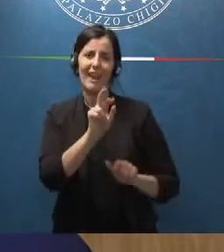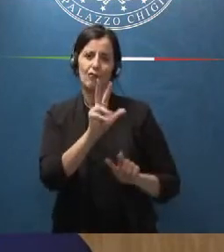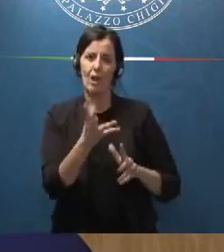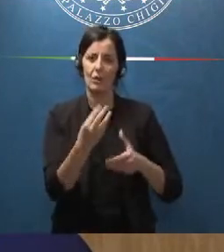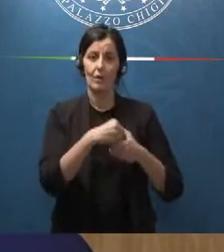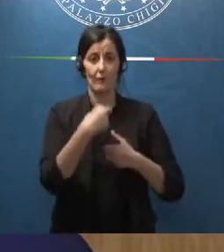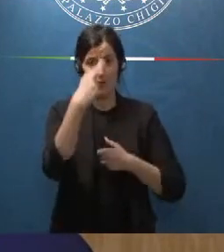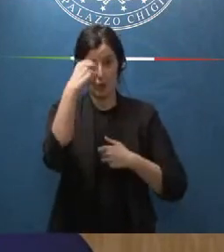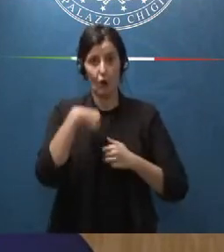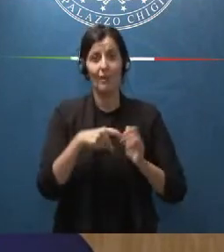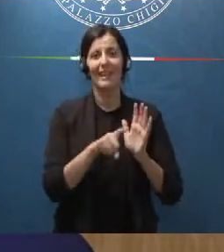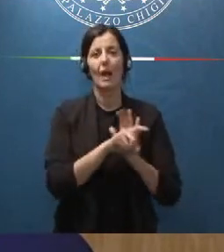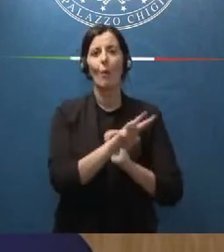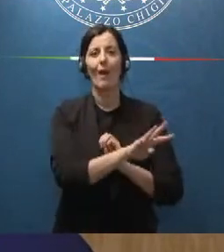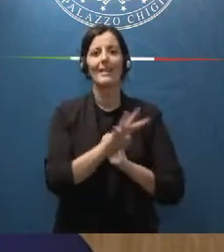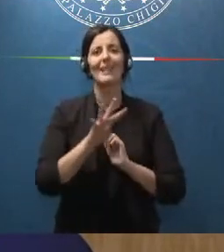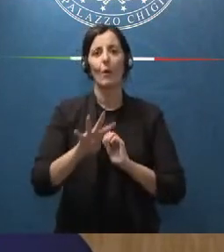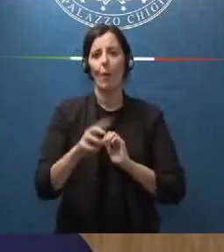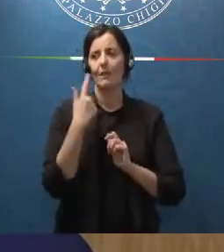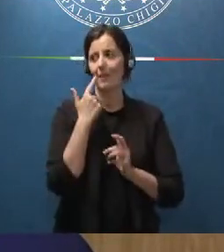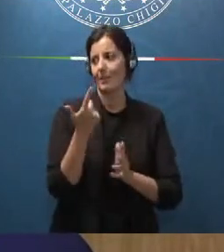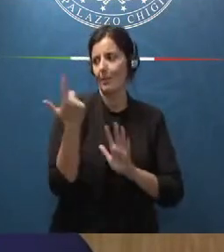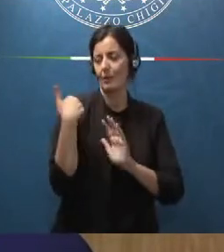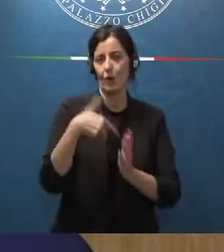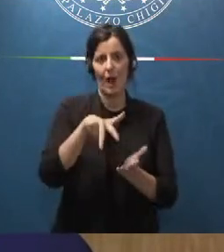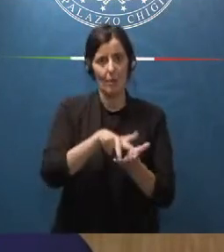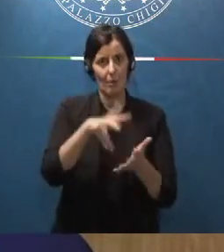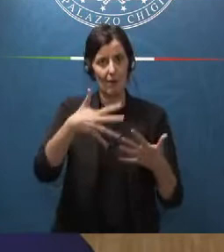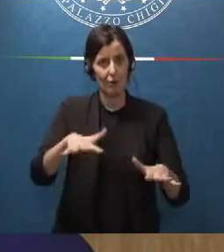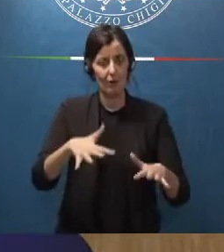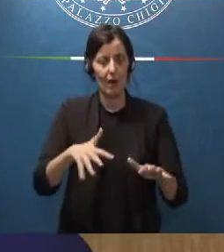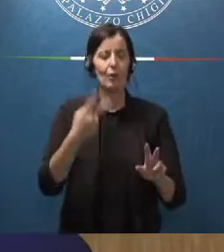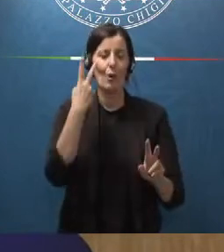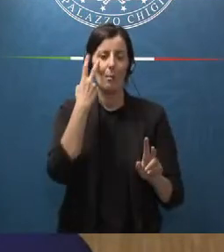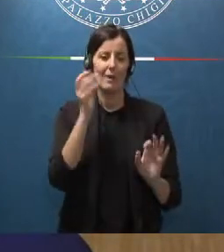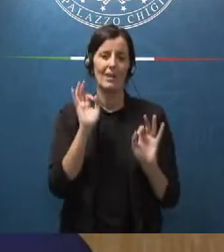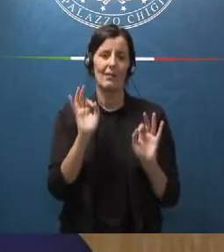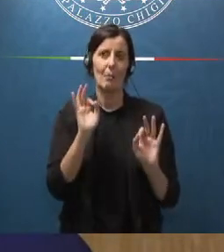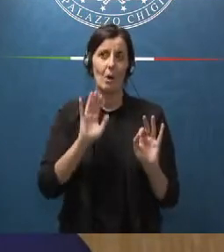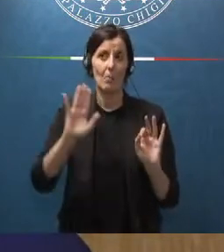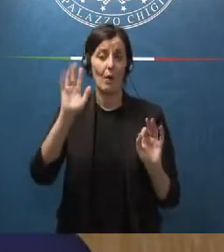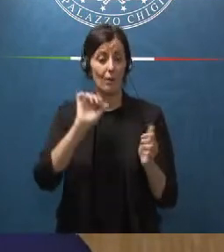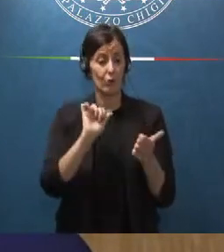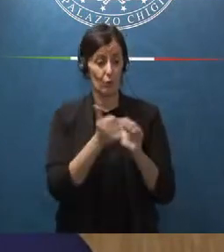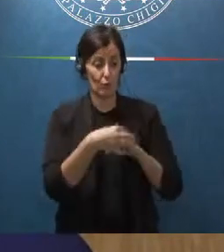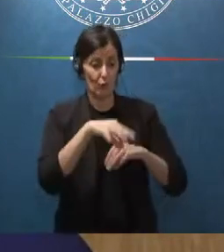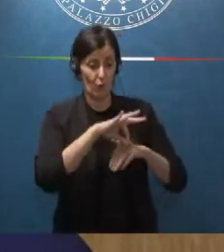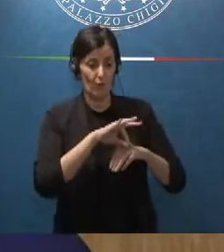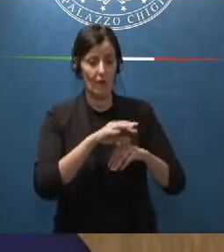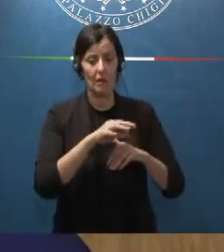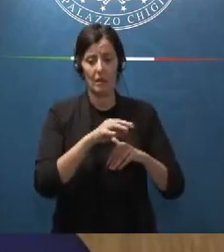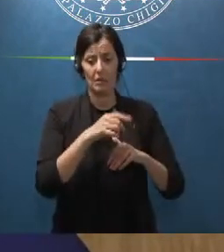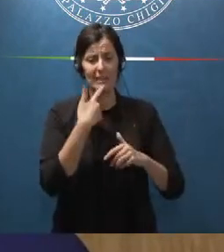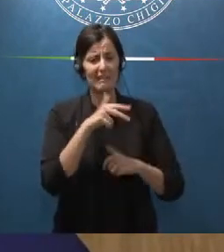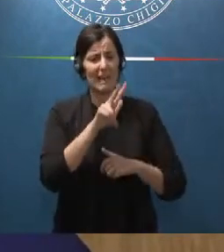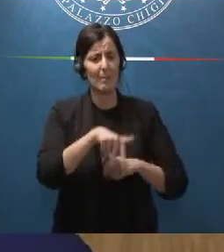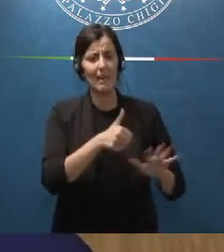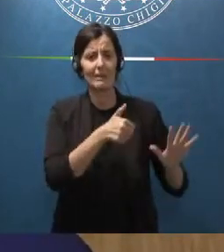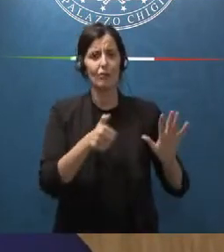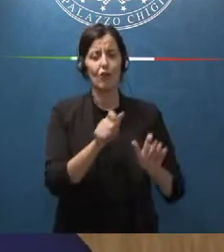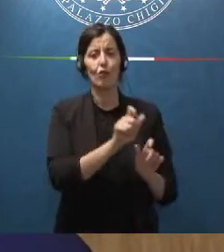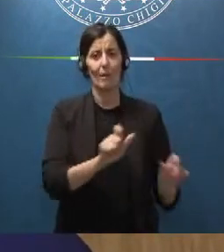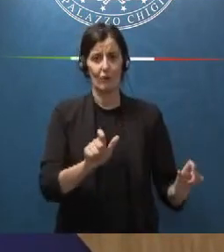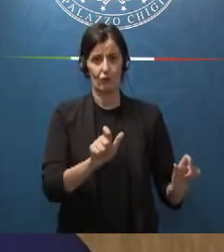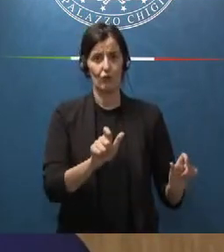44 approvato settimana scorsa prevedeva l'inserimento oltre il turnover di 3.600 persone di cui 2